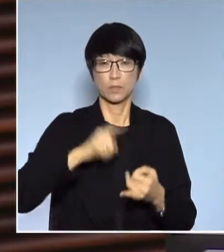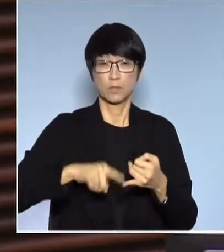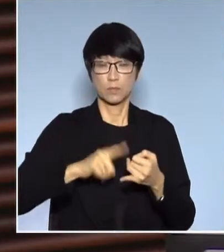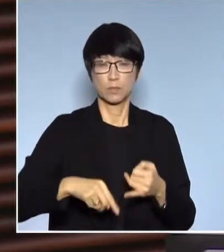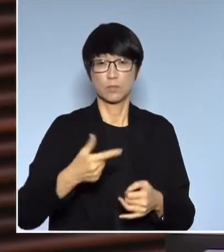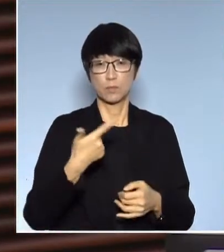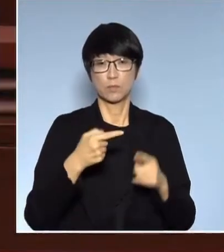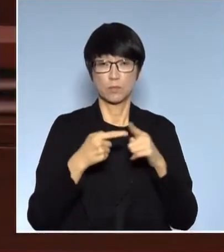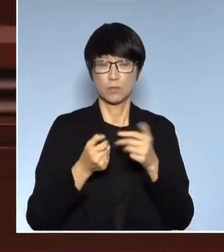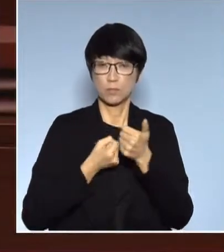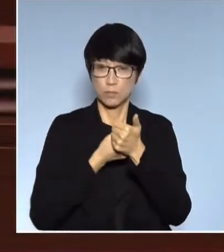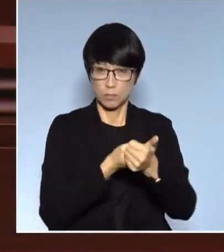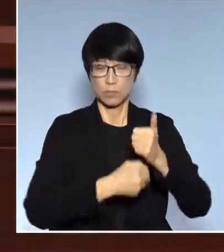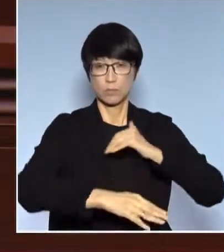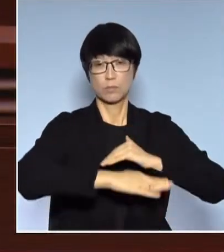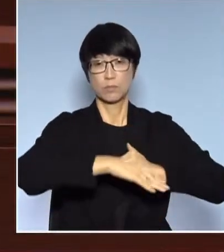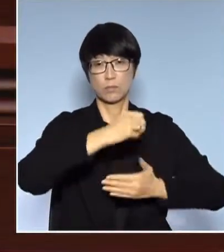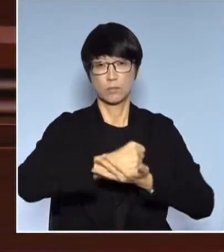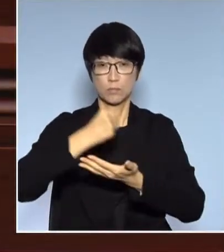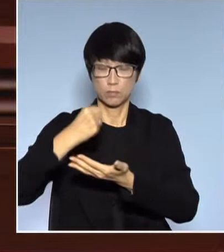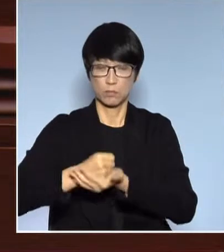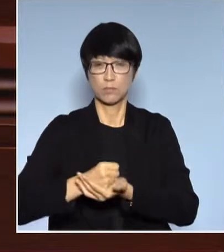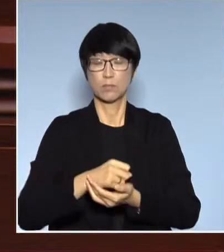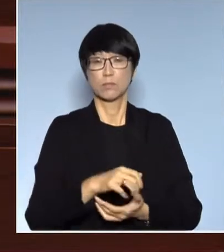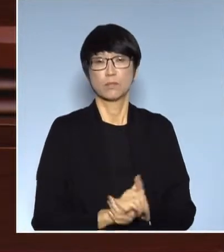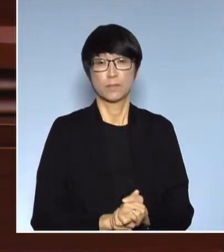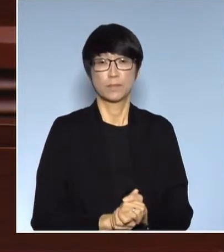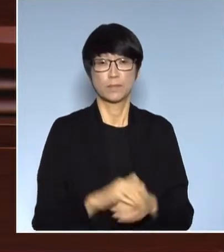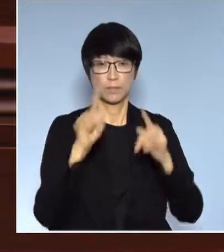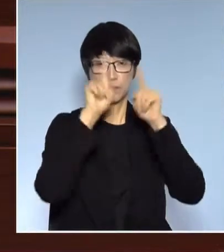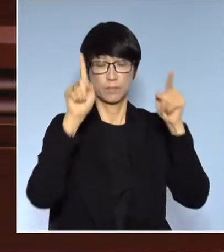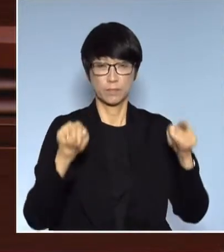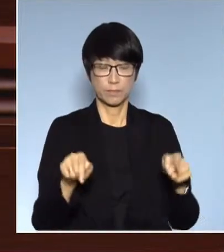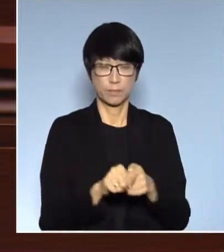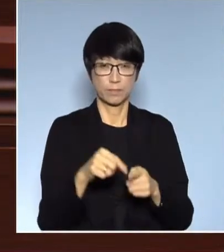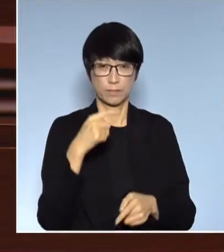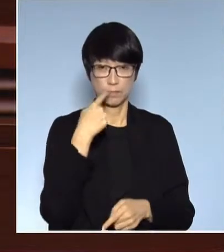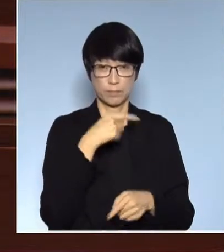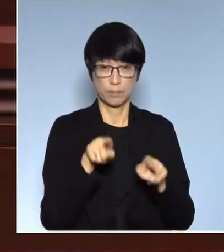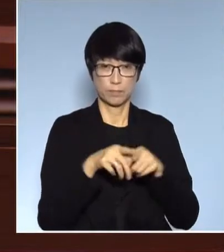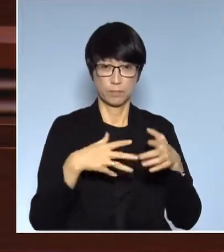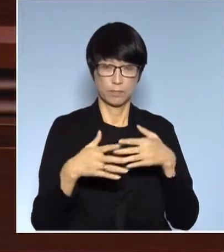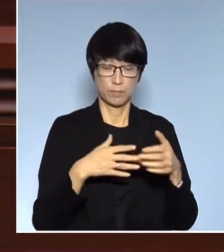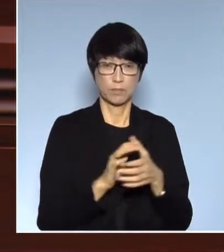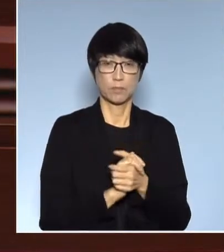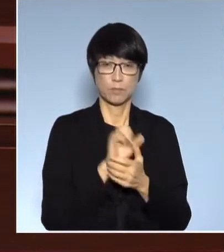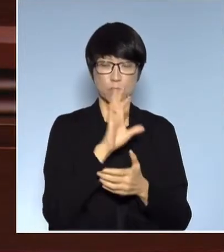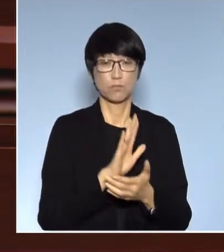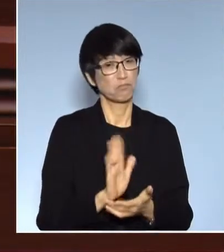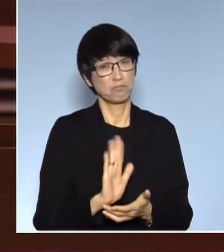多人支持一地兩檢的就是我記得是發言曾經說過這件事那我文件又有顯示給我就是我同事抄給我那段文件就看其實